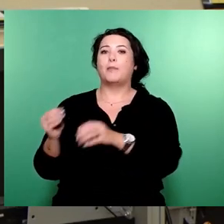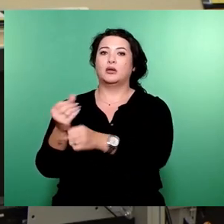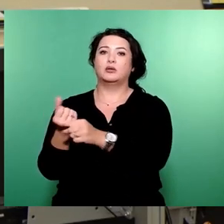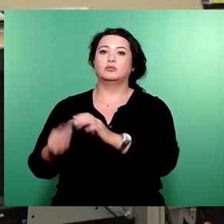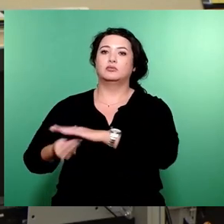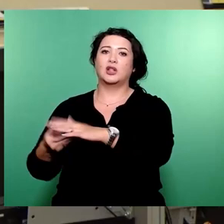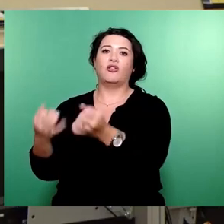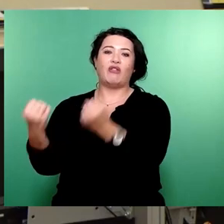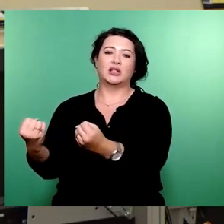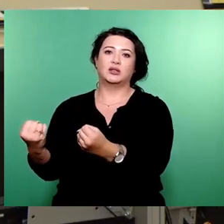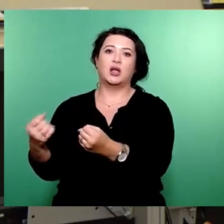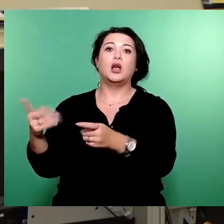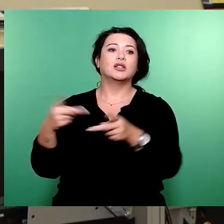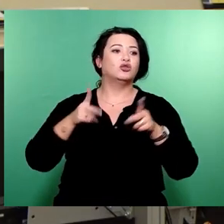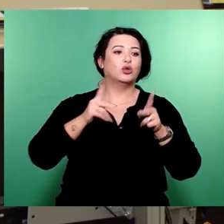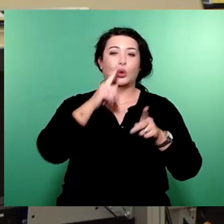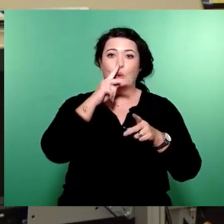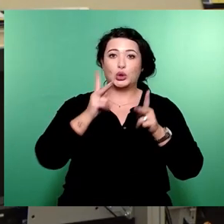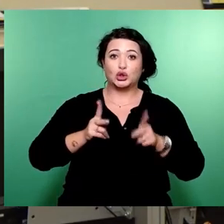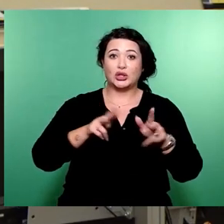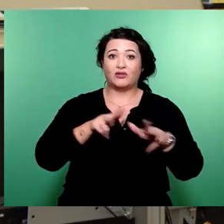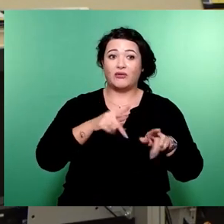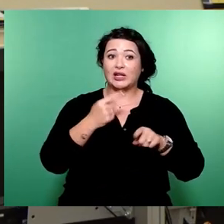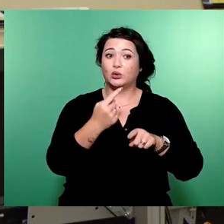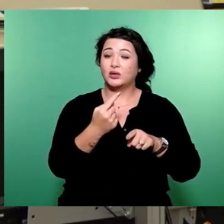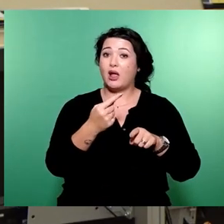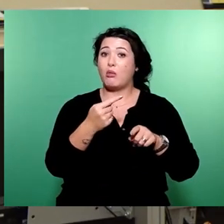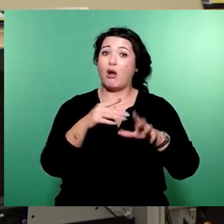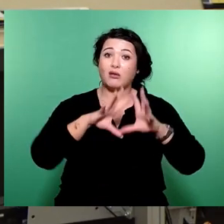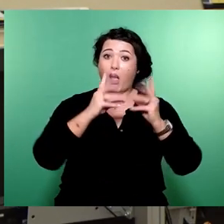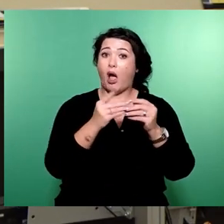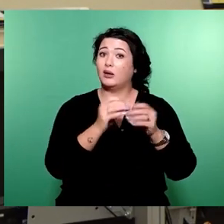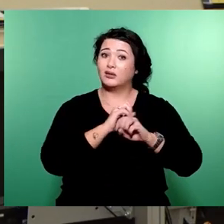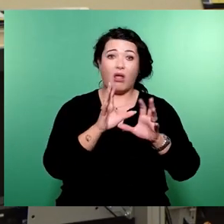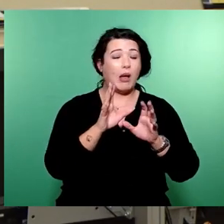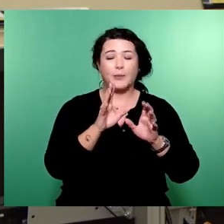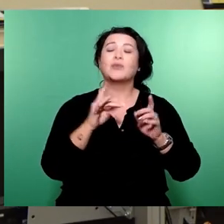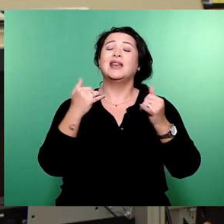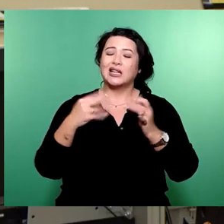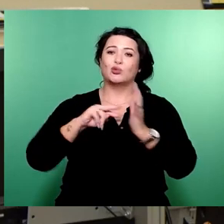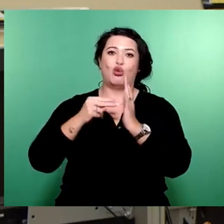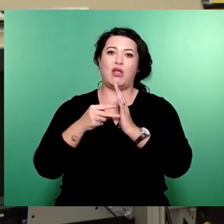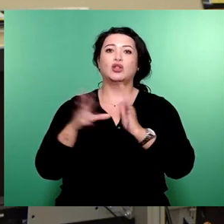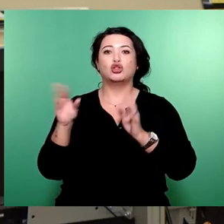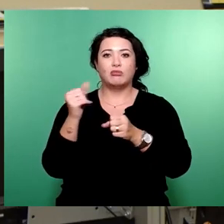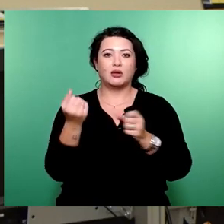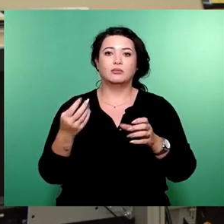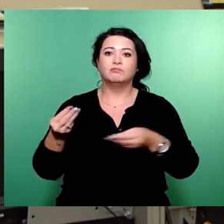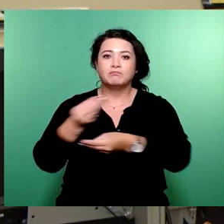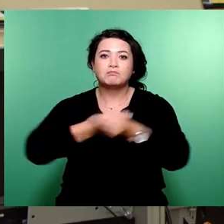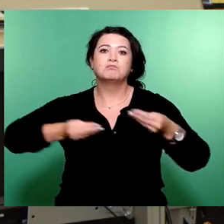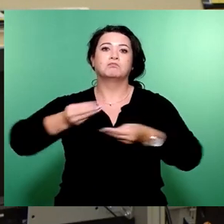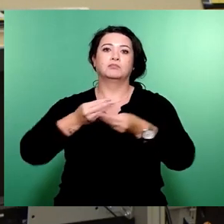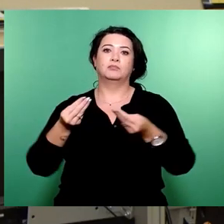dass das von Seiten der Stadtverwaltung geklärt werden konnte. Aber wir klären es jetzt politisch und das finde ich absolut korrekt. Eine abschließende Bemerkung.